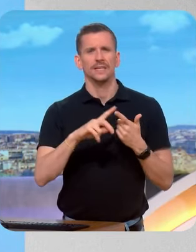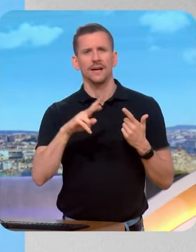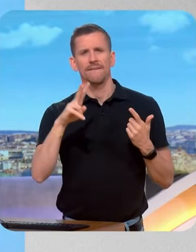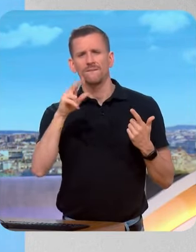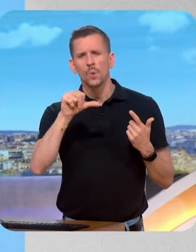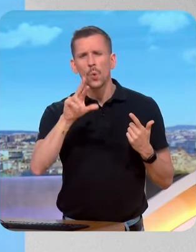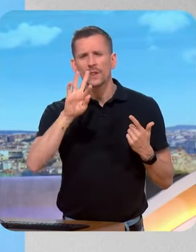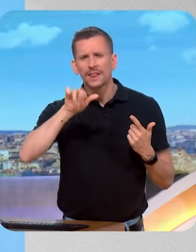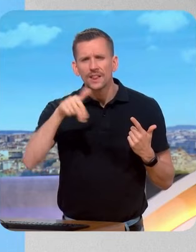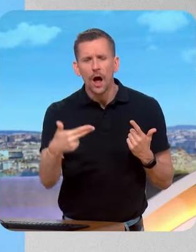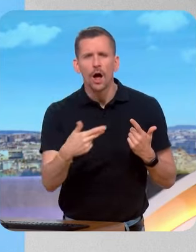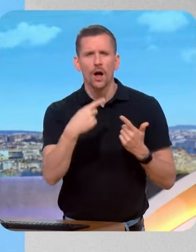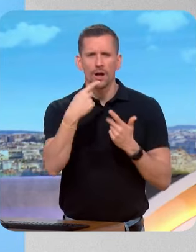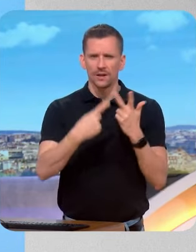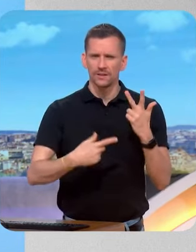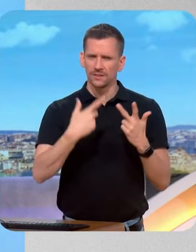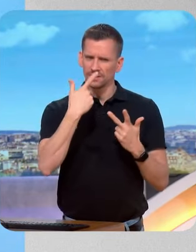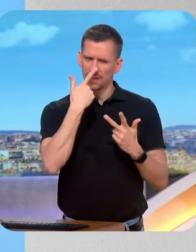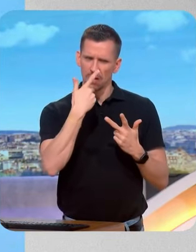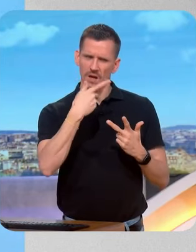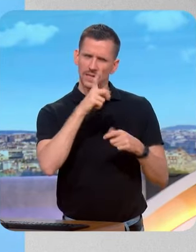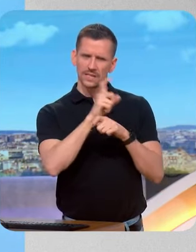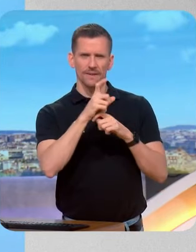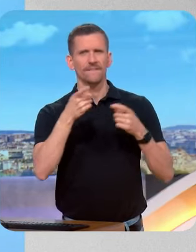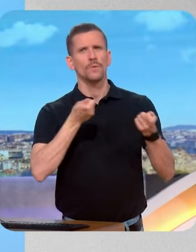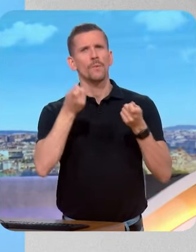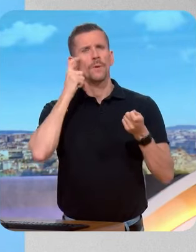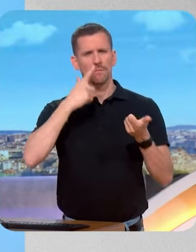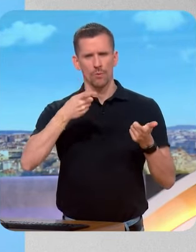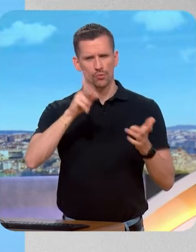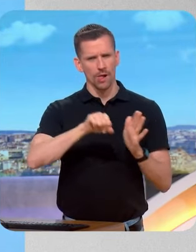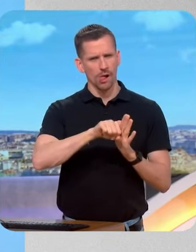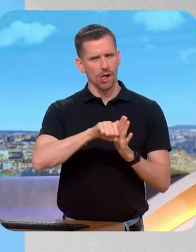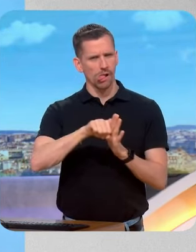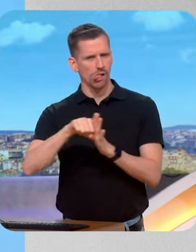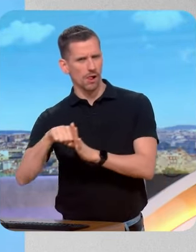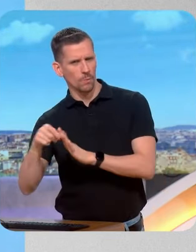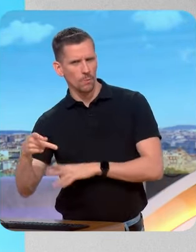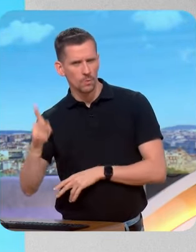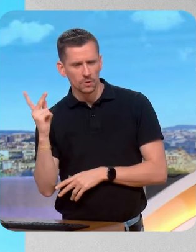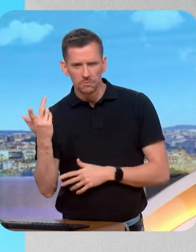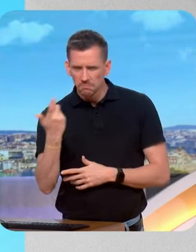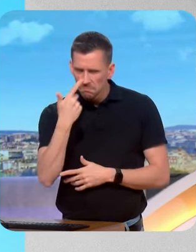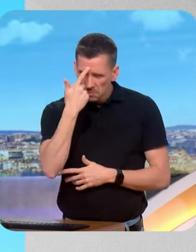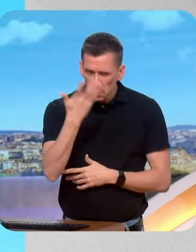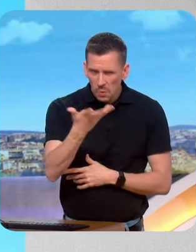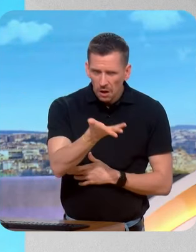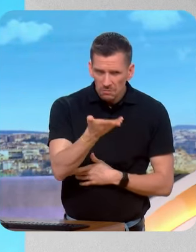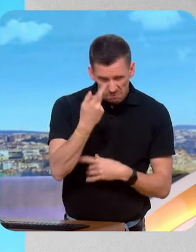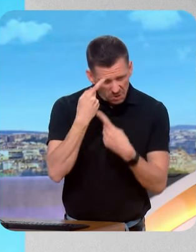Est-ce que finalement, c'était cela aussi que vous dénonciez à travers le coup de gueule de François Bayrou ? Oui, mais il s'agissait